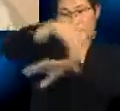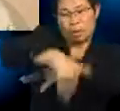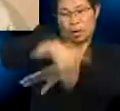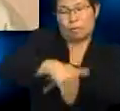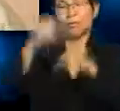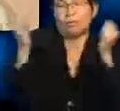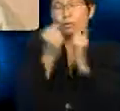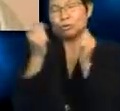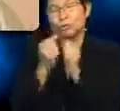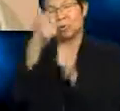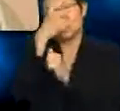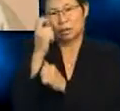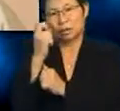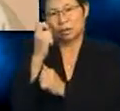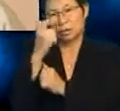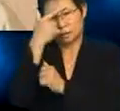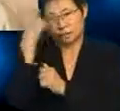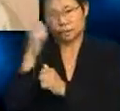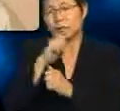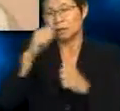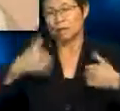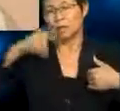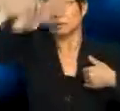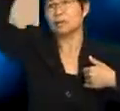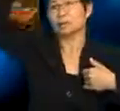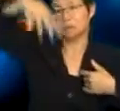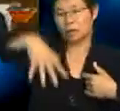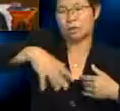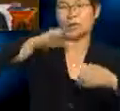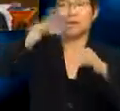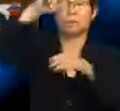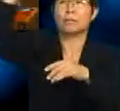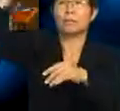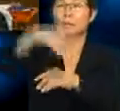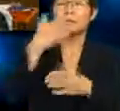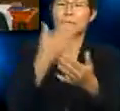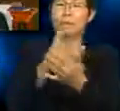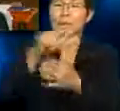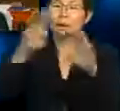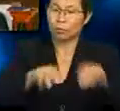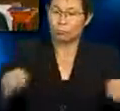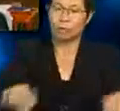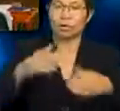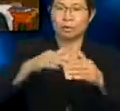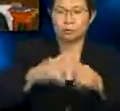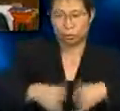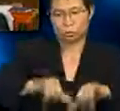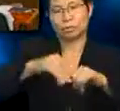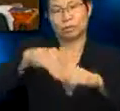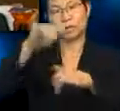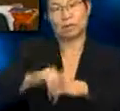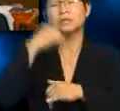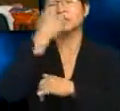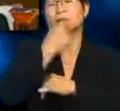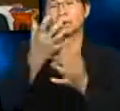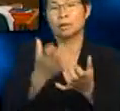lebih sejuk kerana tiada cahaya matahari. Baiklah, murid-murid. Seterusnya, siapa